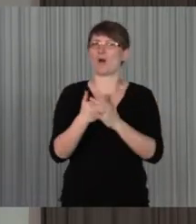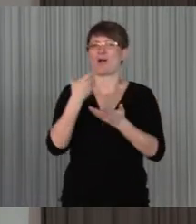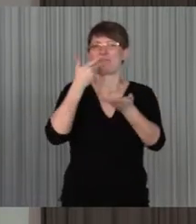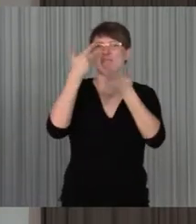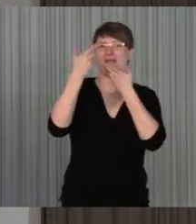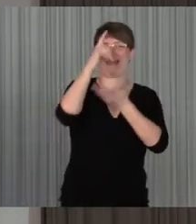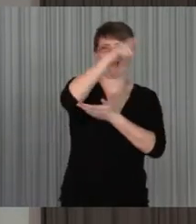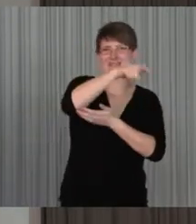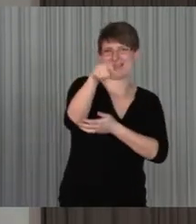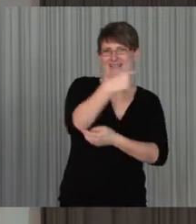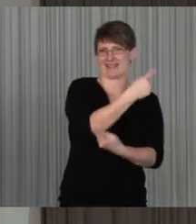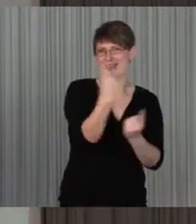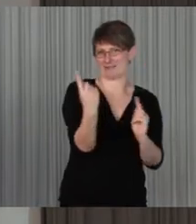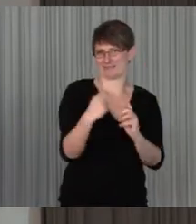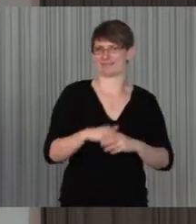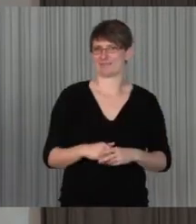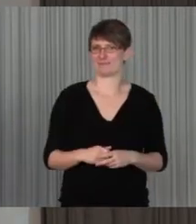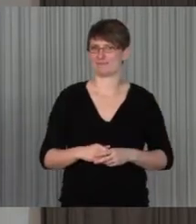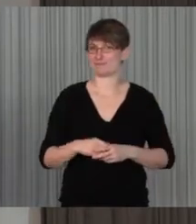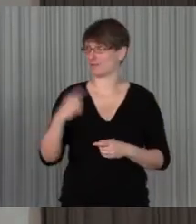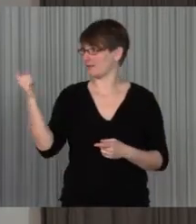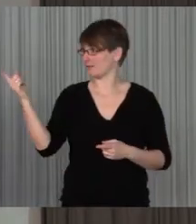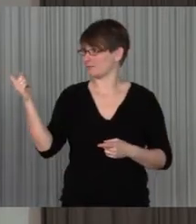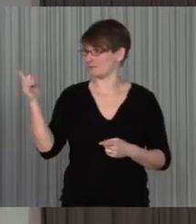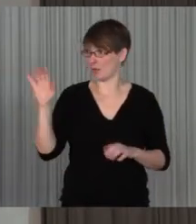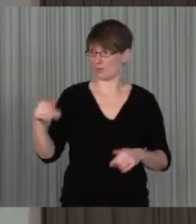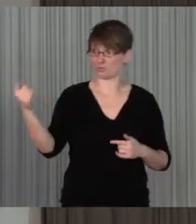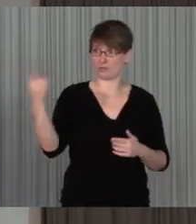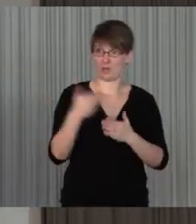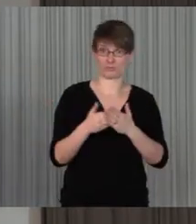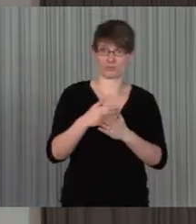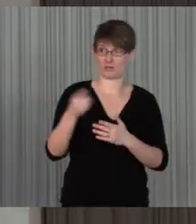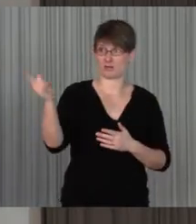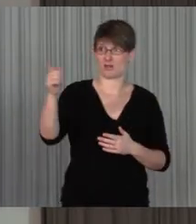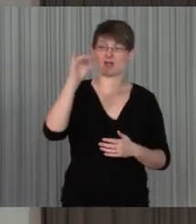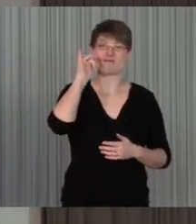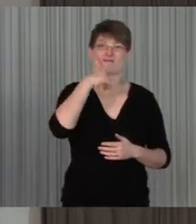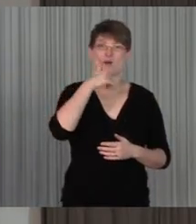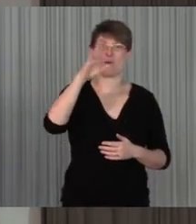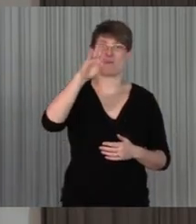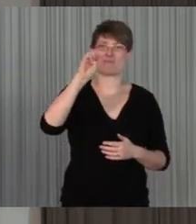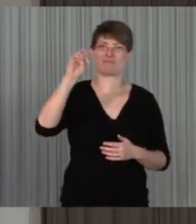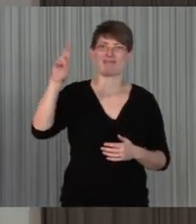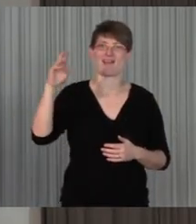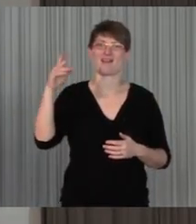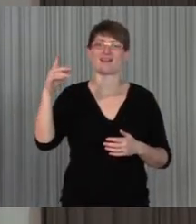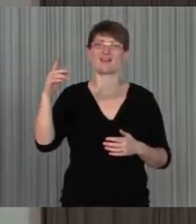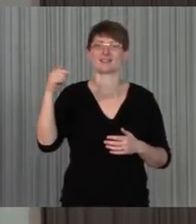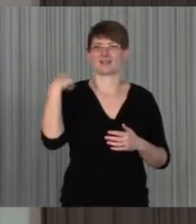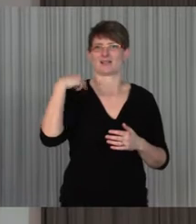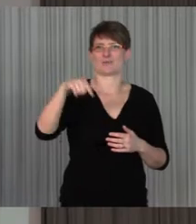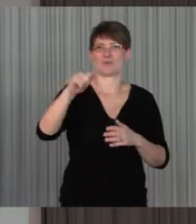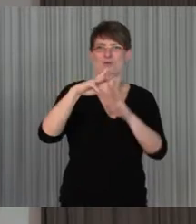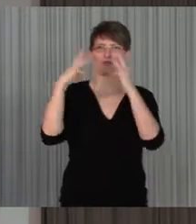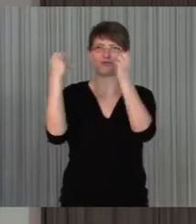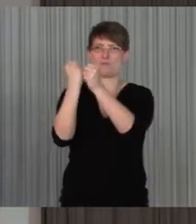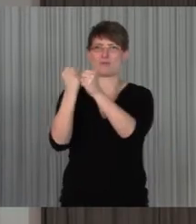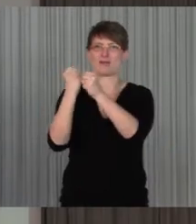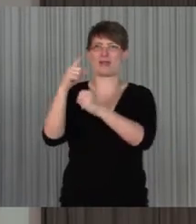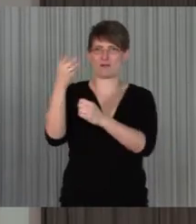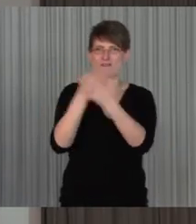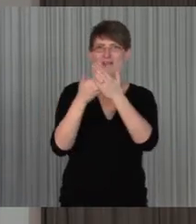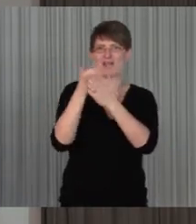Berater fungieren. Sind Sie auch, das ist auch, Frau Wehr, die heute auch schon gleich nochmal ein Rapsspart ist halt diese